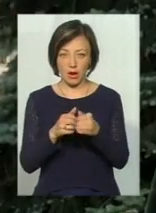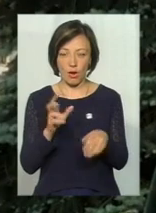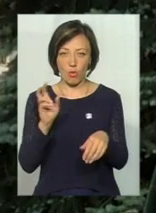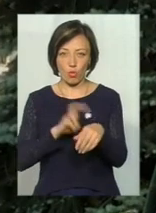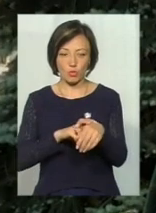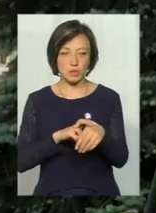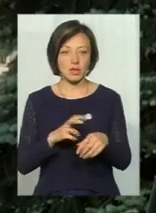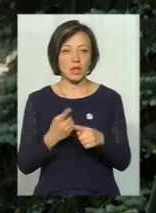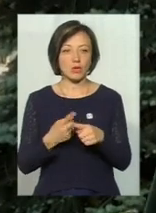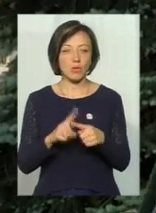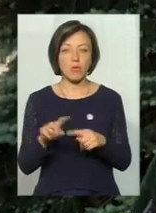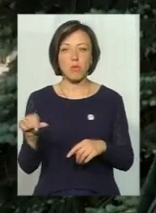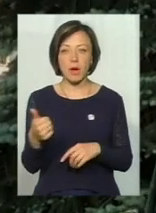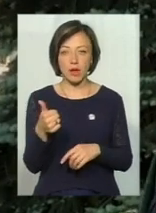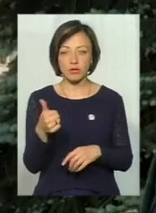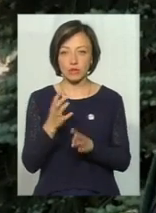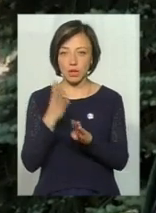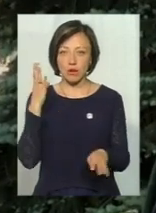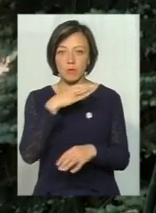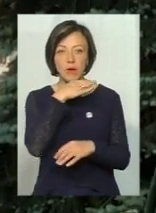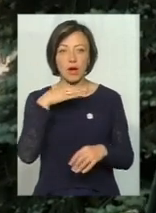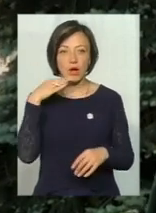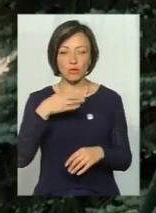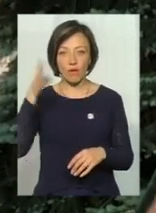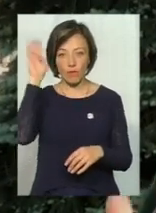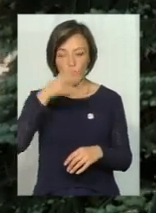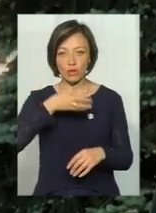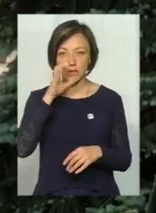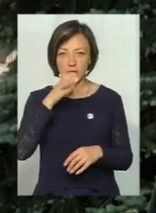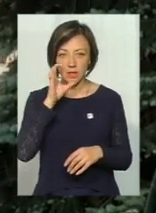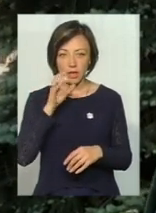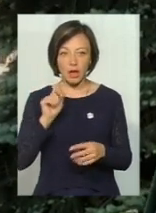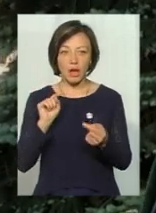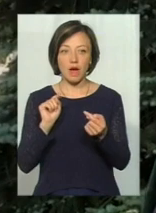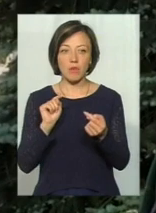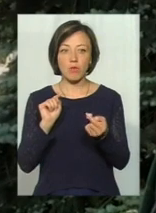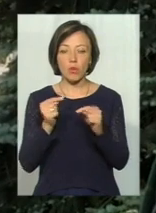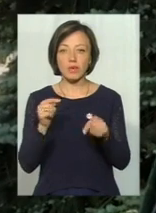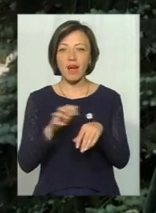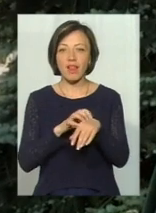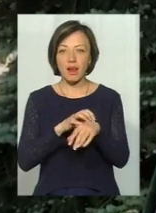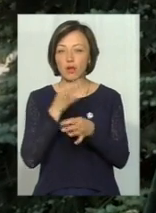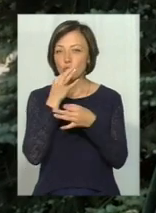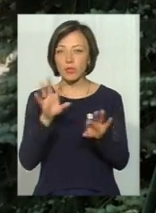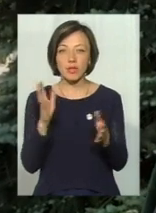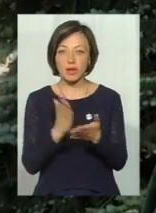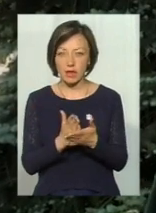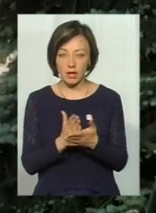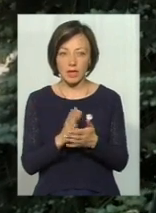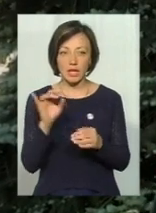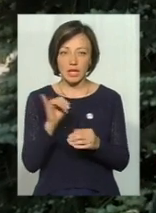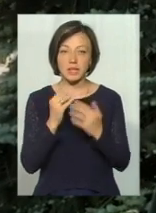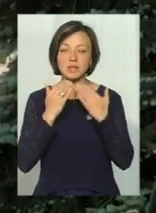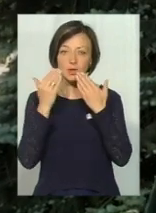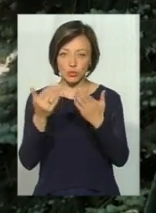Тому в першу чергу багато води, дуже багато води, антигістамінні, протиалергенні, любі, які тільки є. І